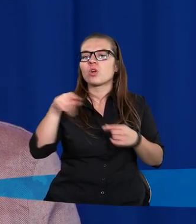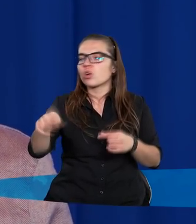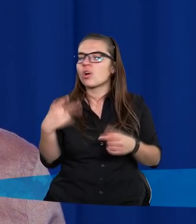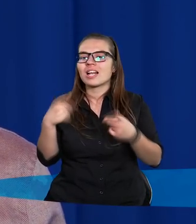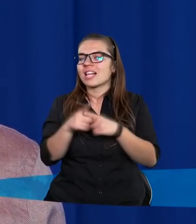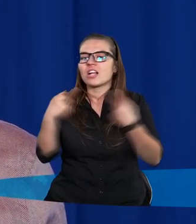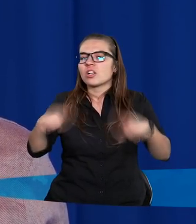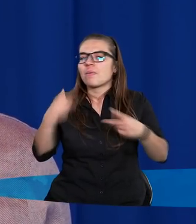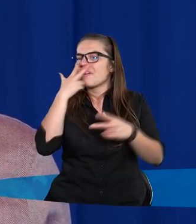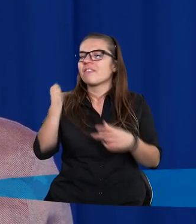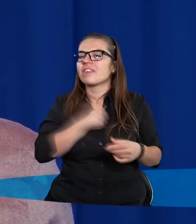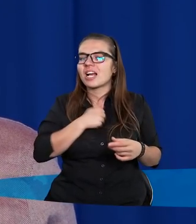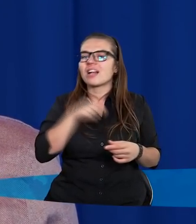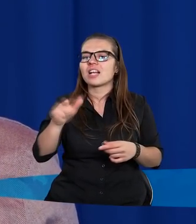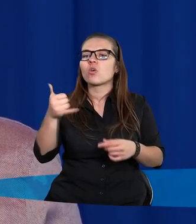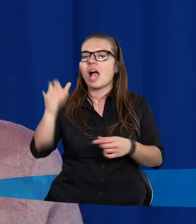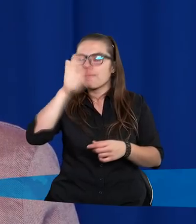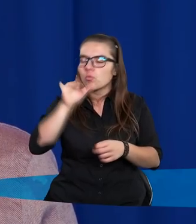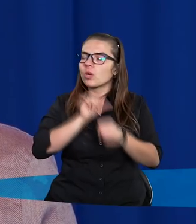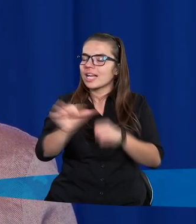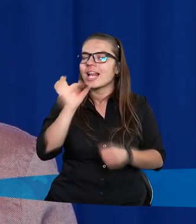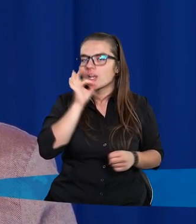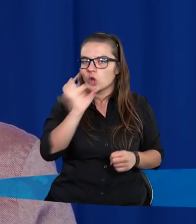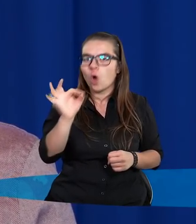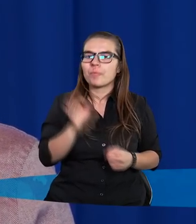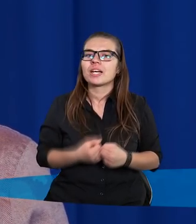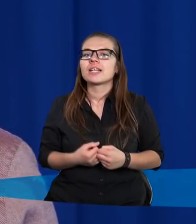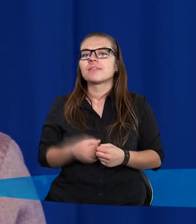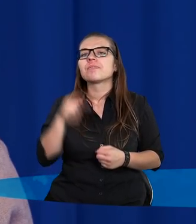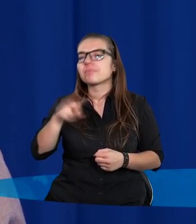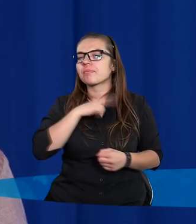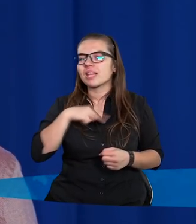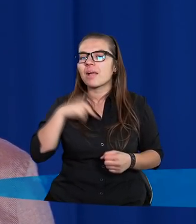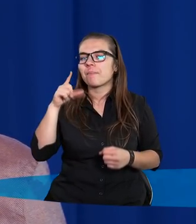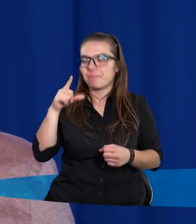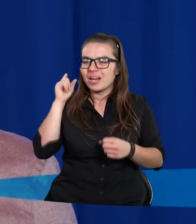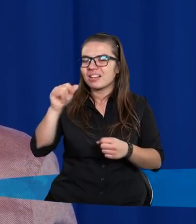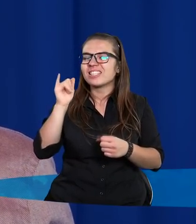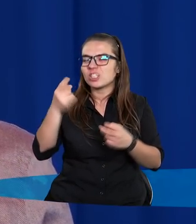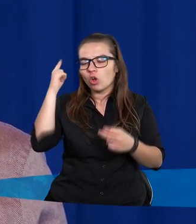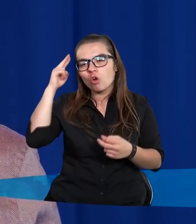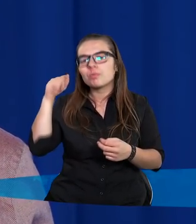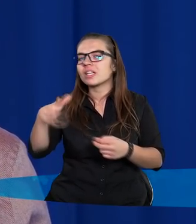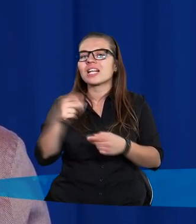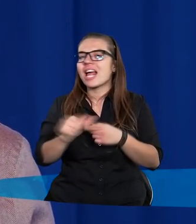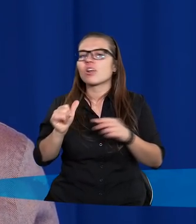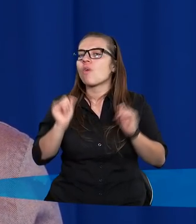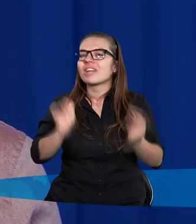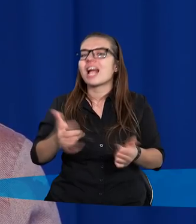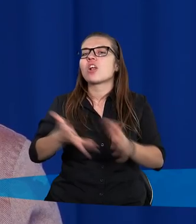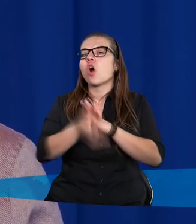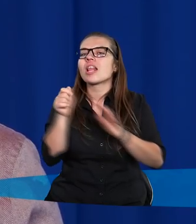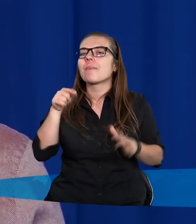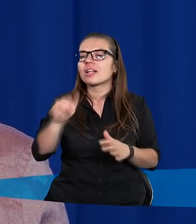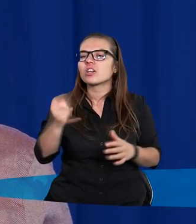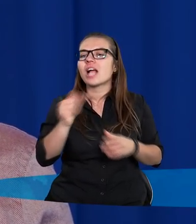one też nie były w stanie wyrazić tego, jaki Bóg jest dobry, a nasza percepcja i nasze zrozumienie nie są w stanie odebrać